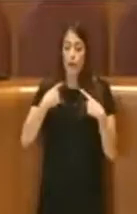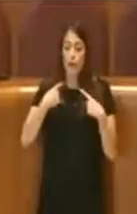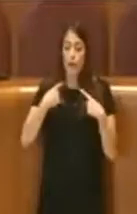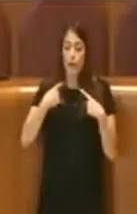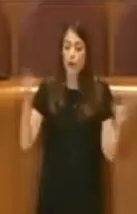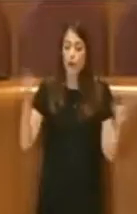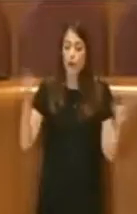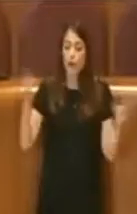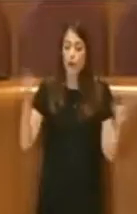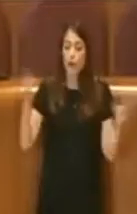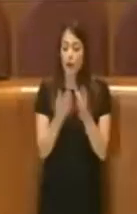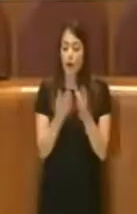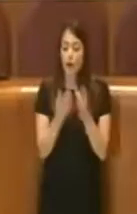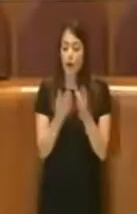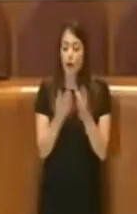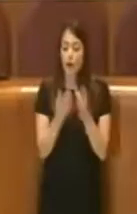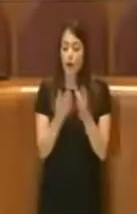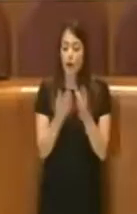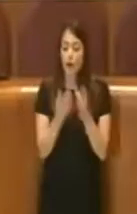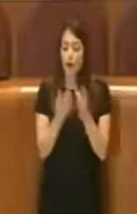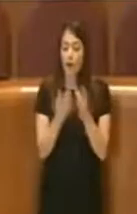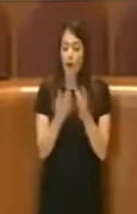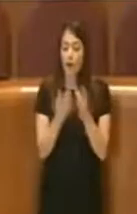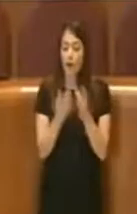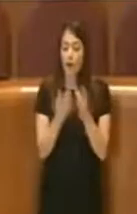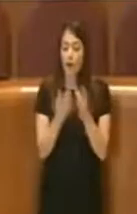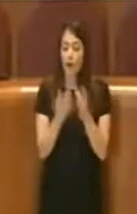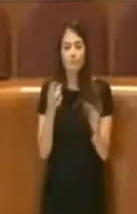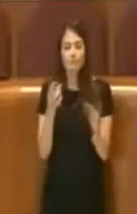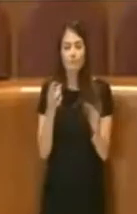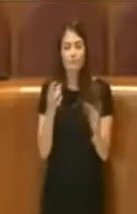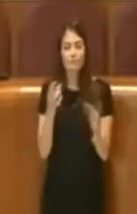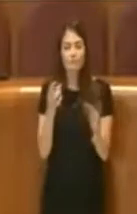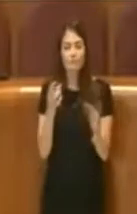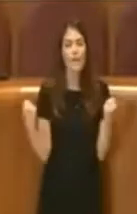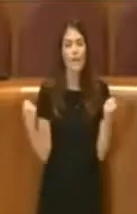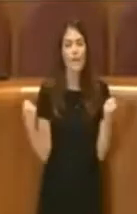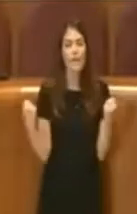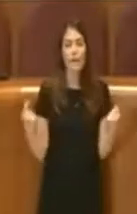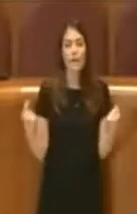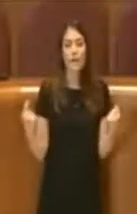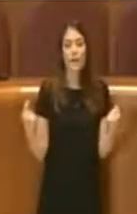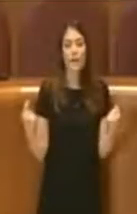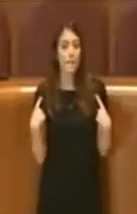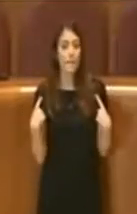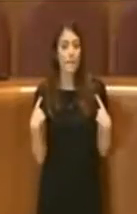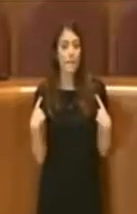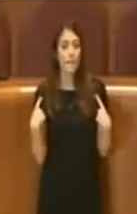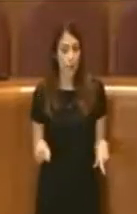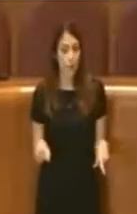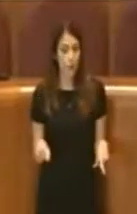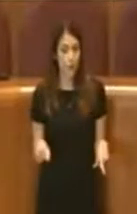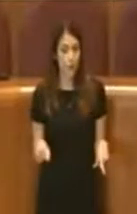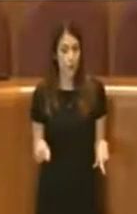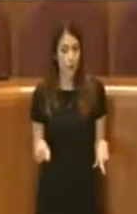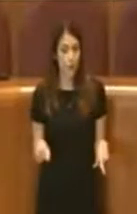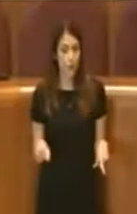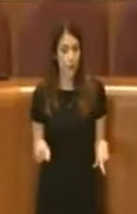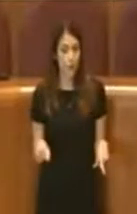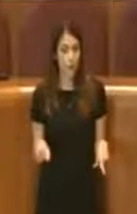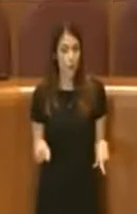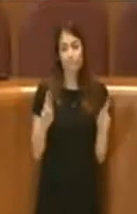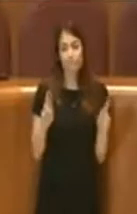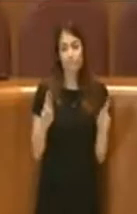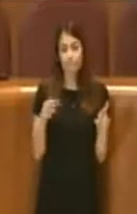occasione dai cittadini romani durante la Resistenza. E per questo sarebbe auspicabile